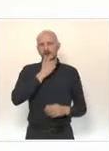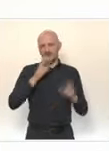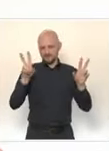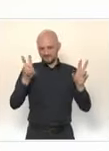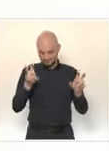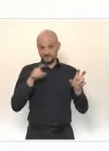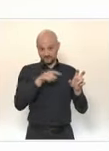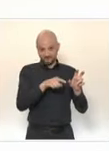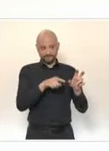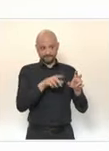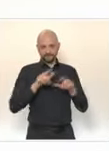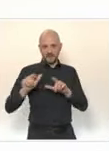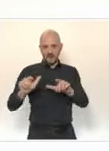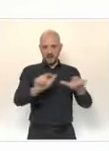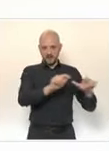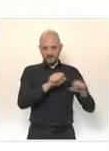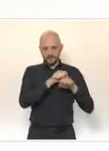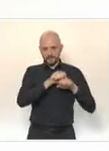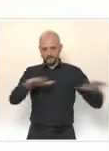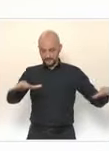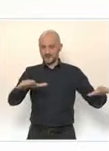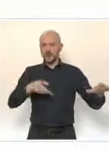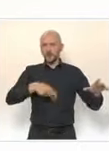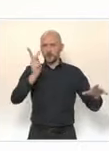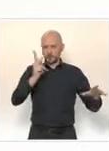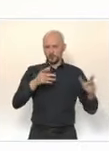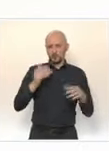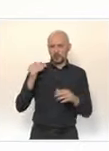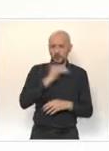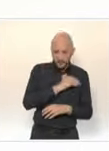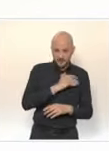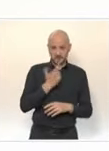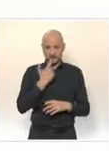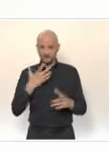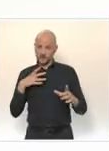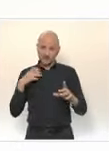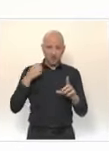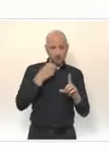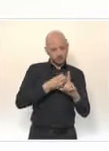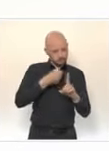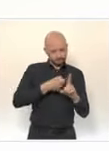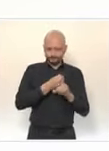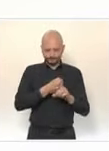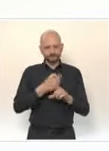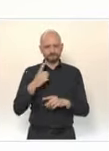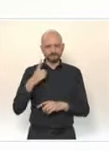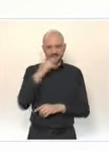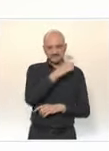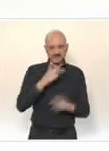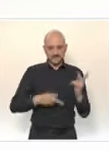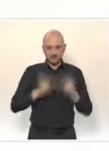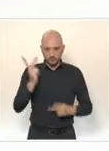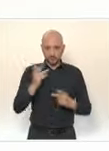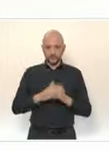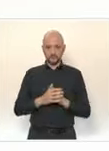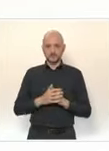donc plus difficile à combattre, ce qui explique que la baisse que nous enregistrons est moins rapide, deux fois moins rapide, que